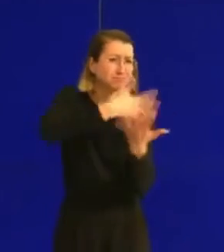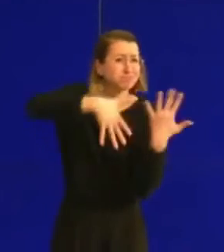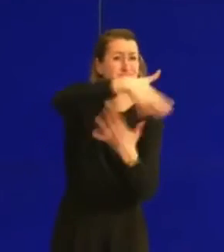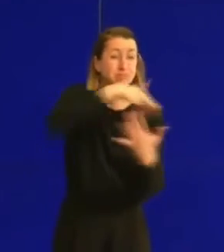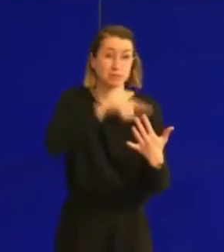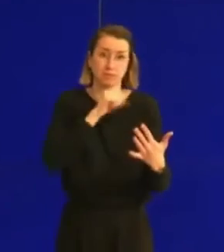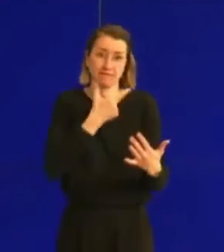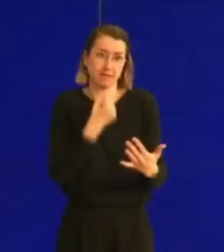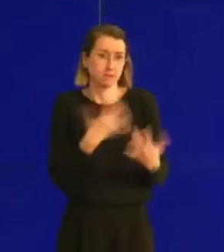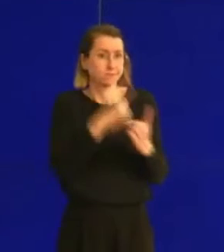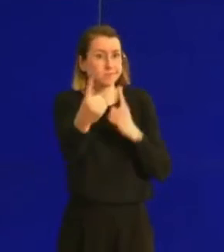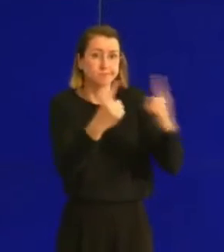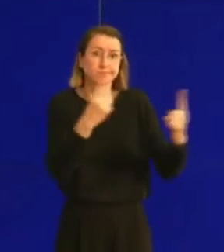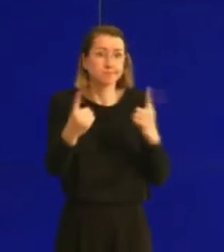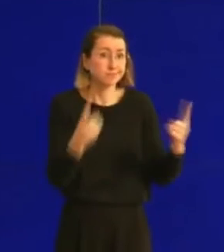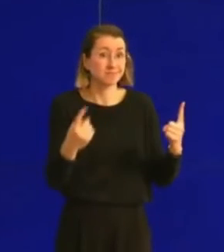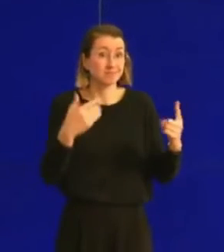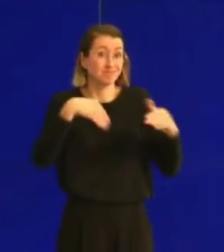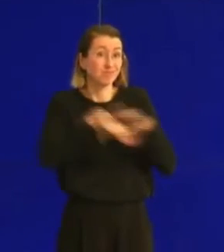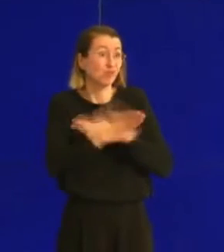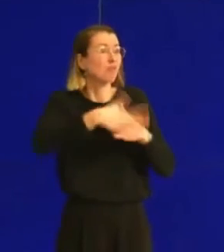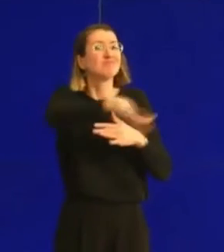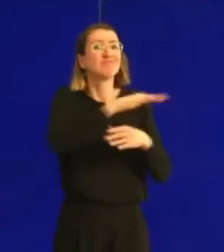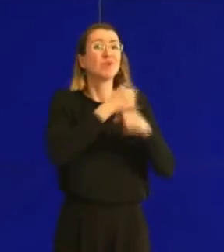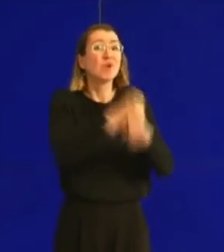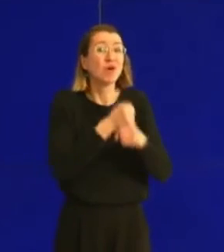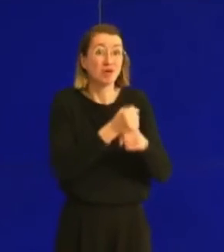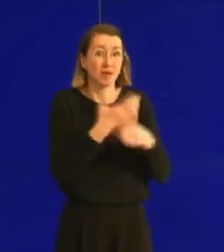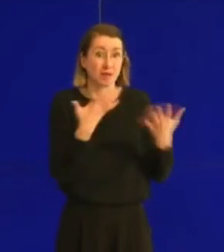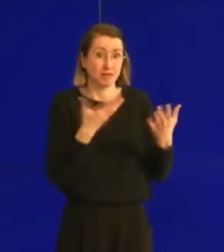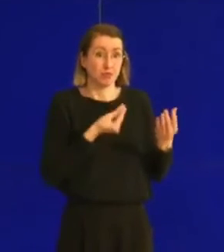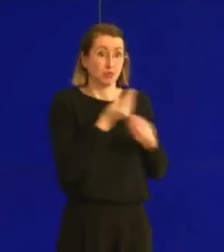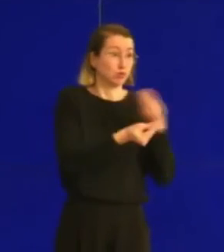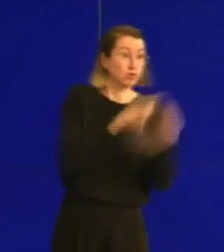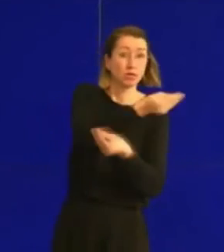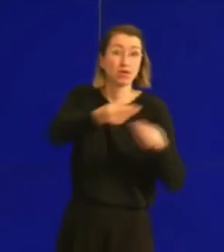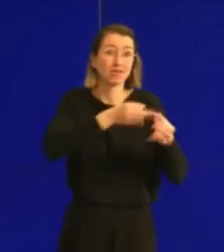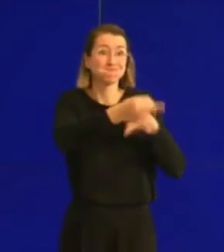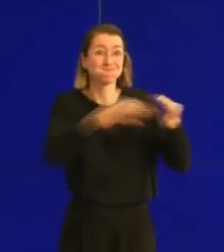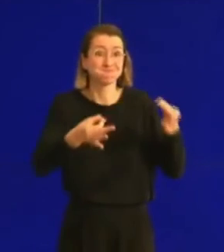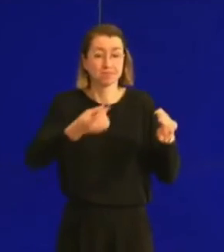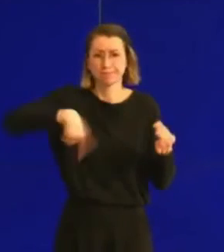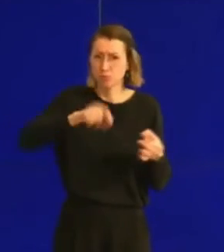au sein de ces groupes est encore quelque chose auquel nous attaquons au quotidien.